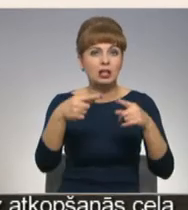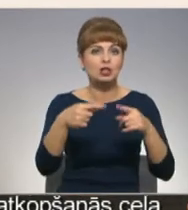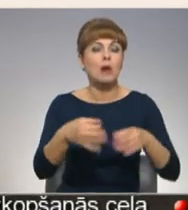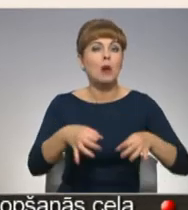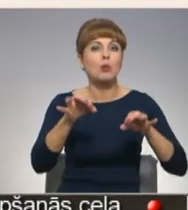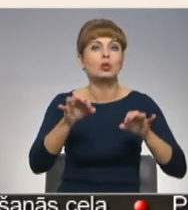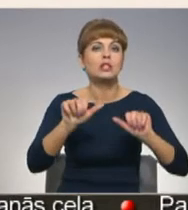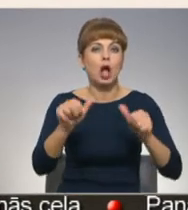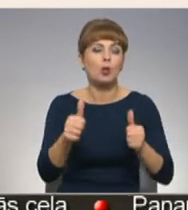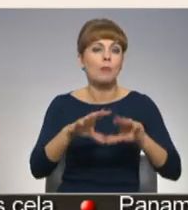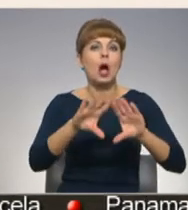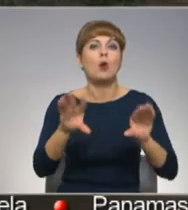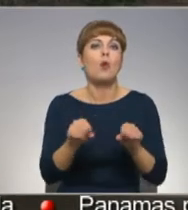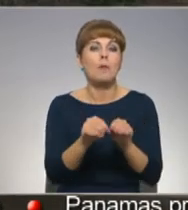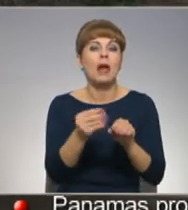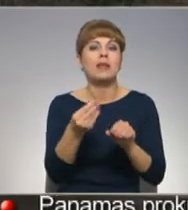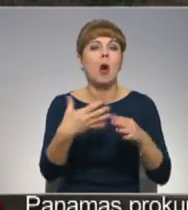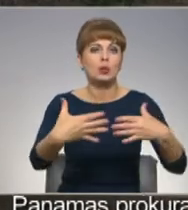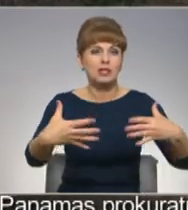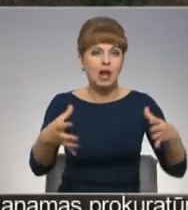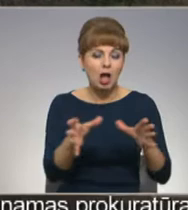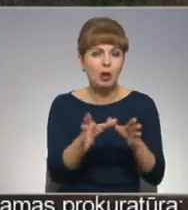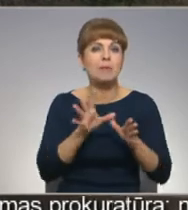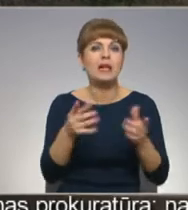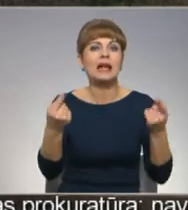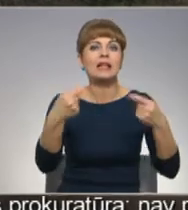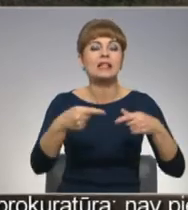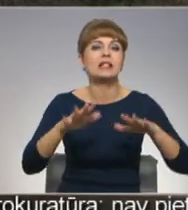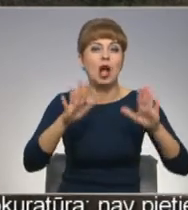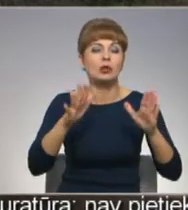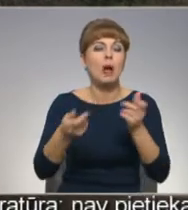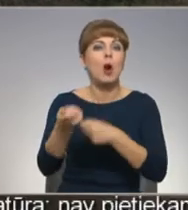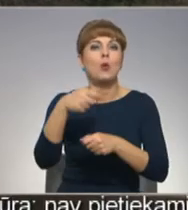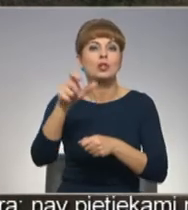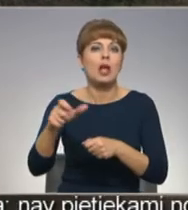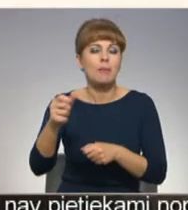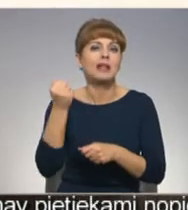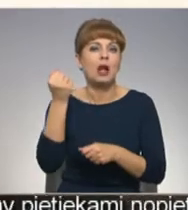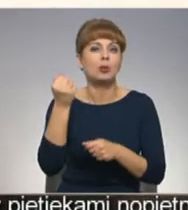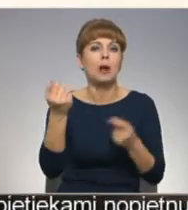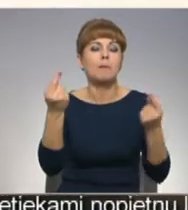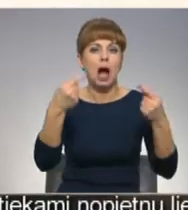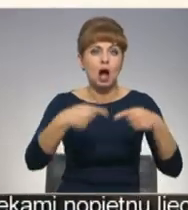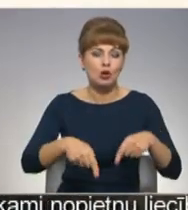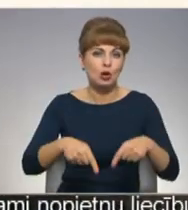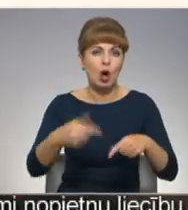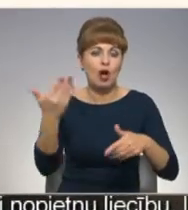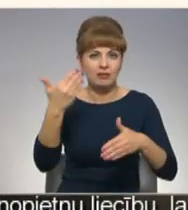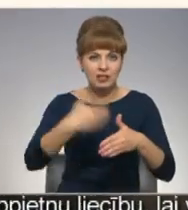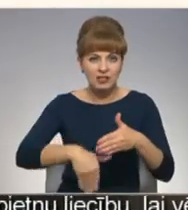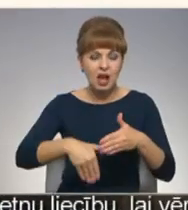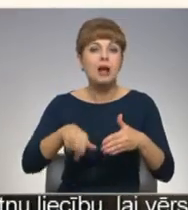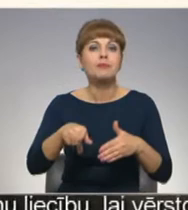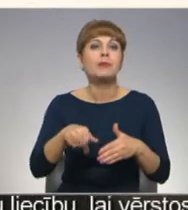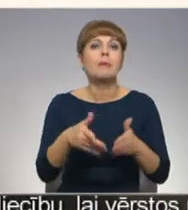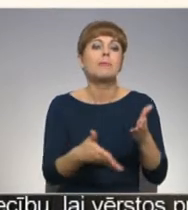Būtiska loma kopējam naudas katlam bija krīzes gados, kad daudziem uzņēmējiem draudēja bankrots. Mēs kaut kur trīs, triem uzņēmējiem šādā